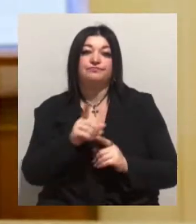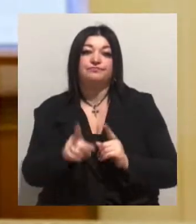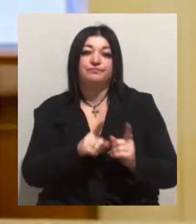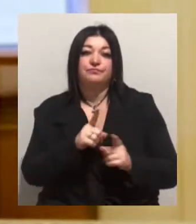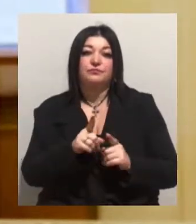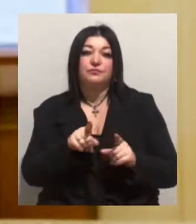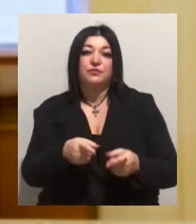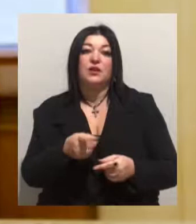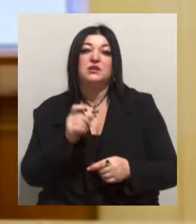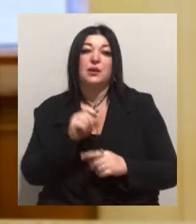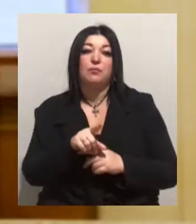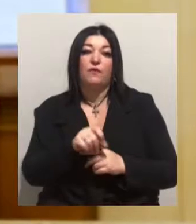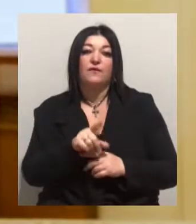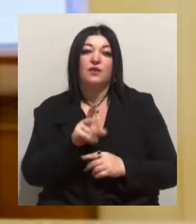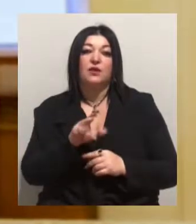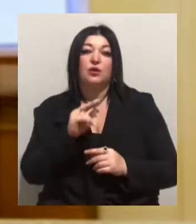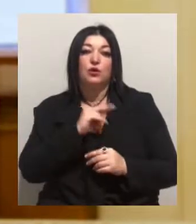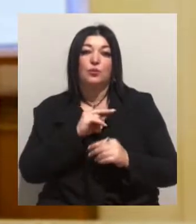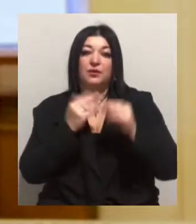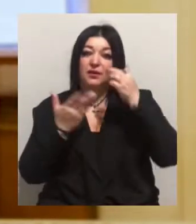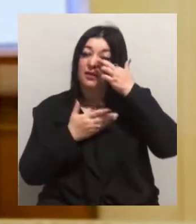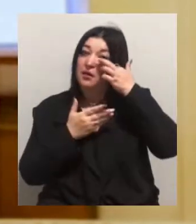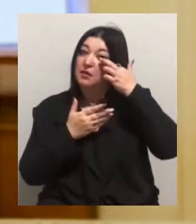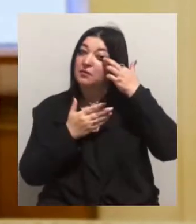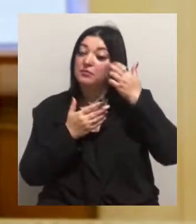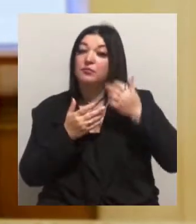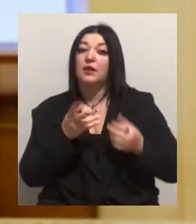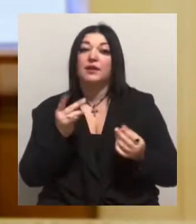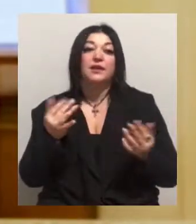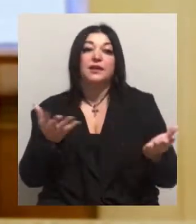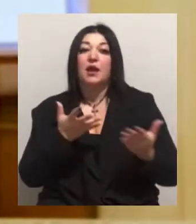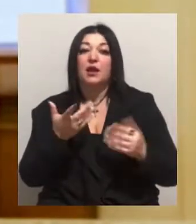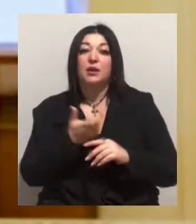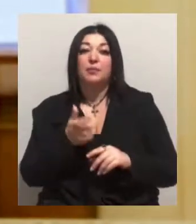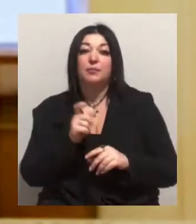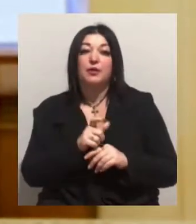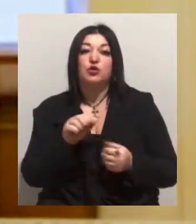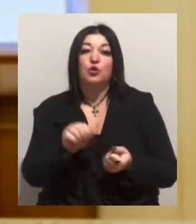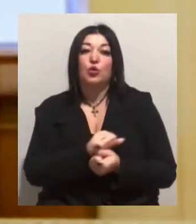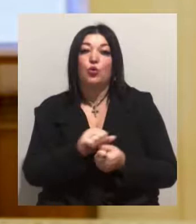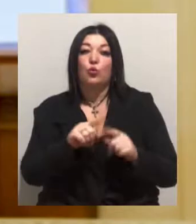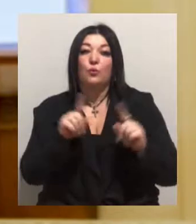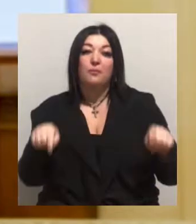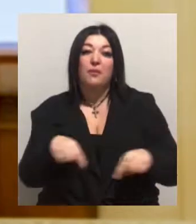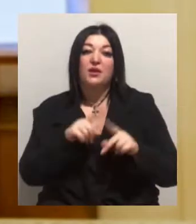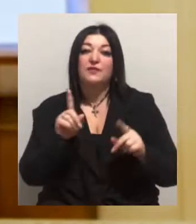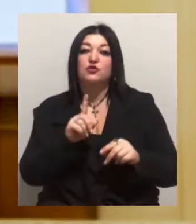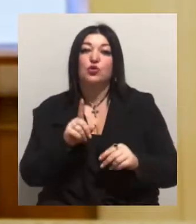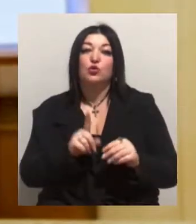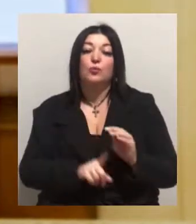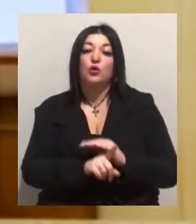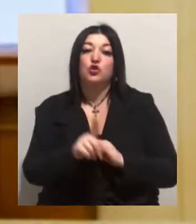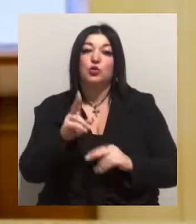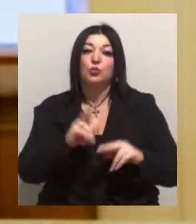робіт є «Гагарин сервіс». Ніяких більш документів щодо початку будівництва